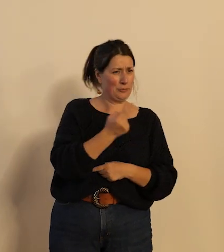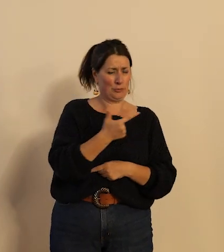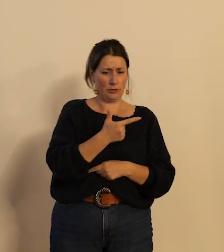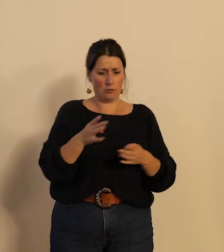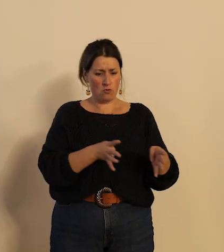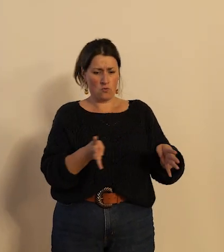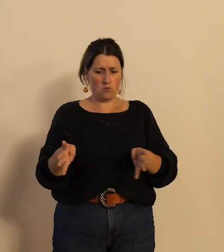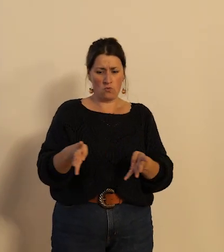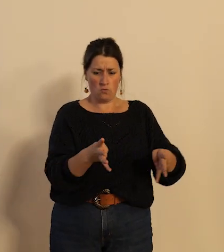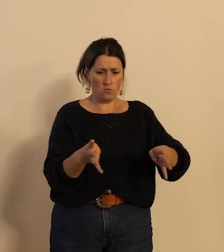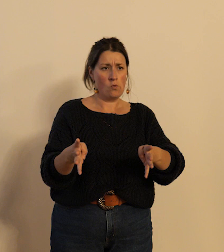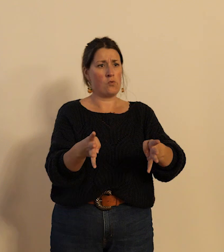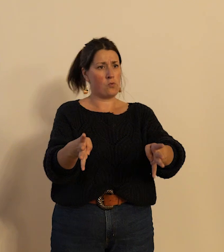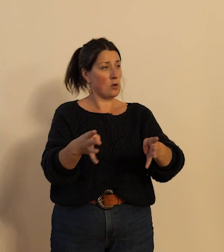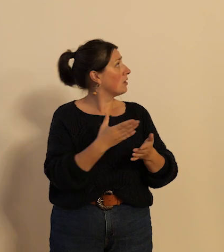manifestation